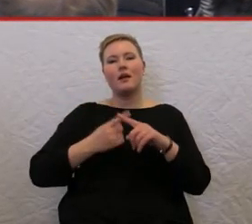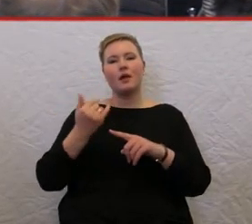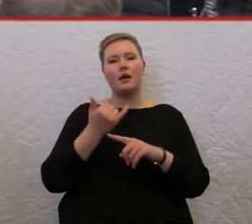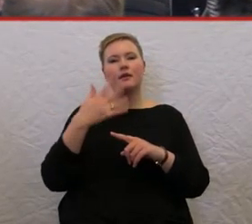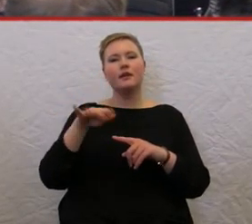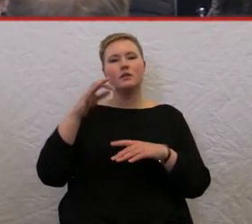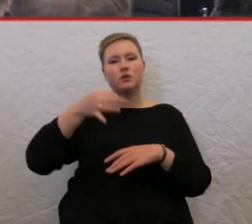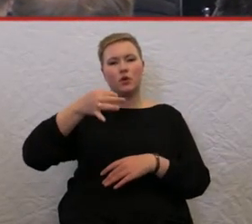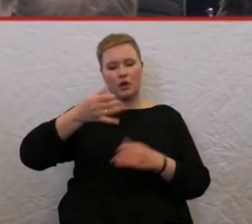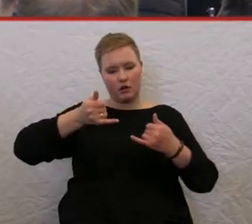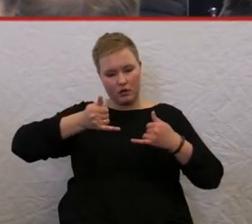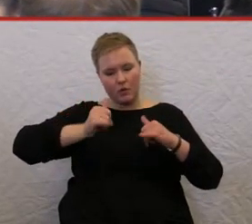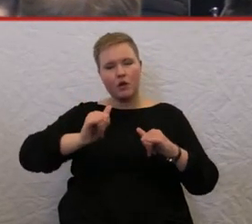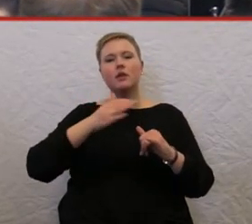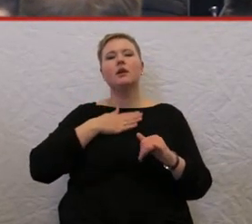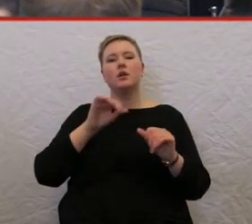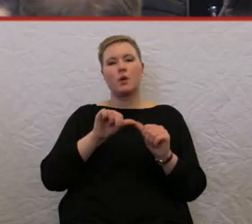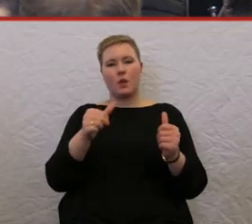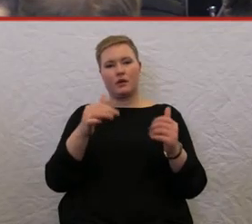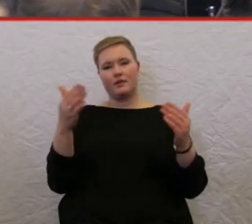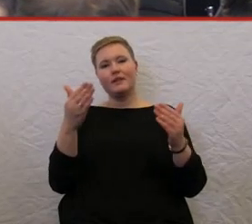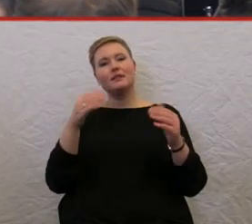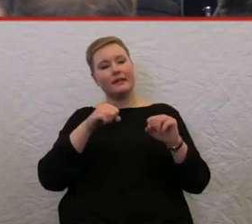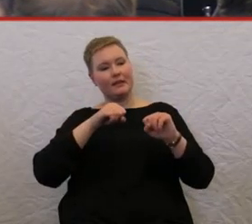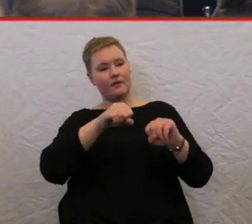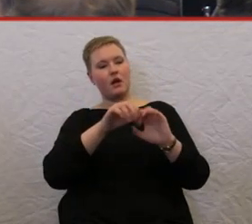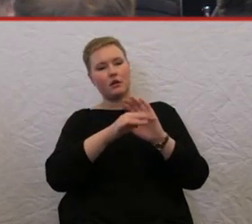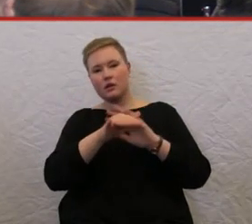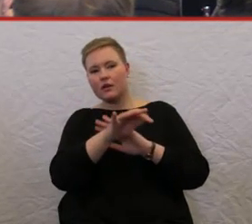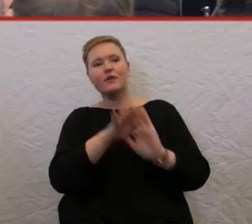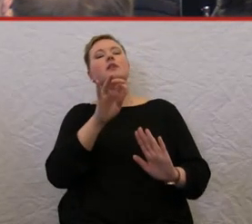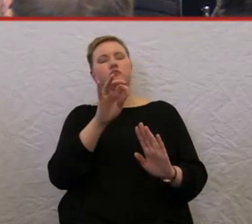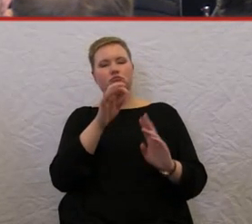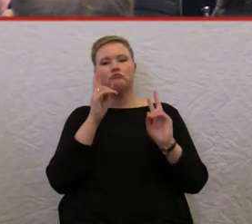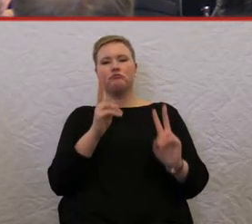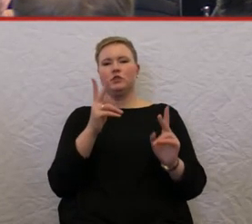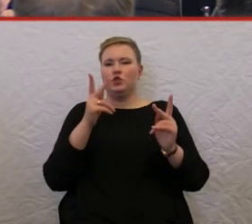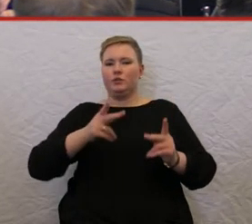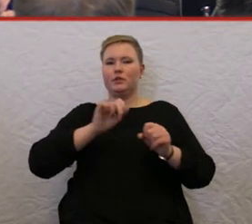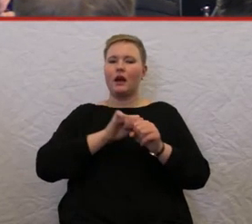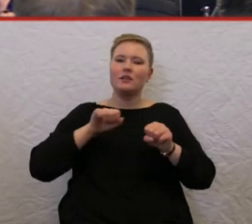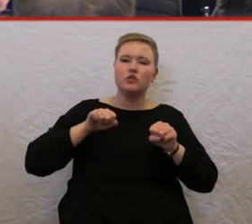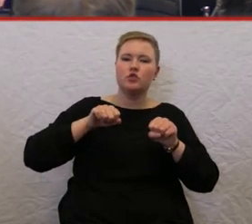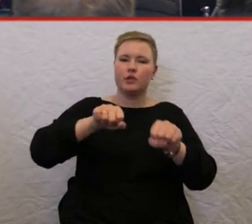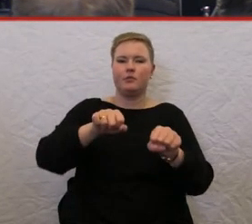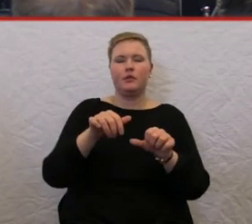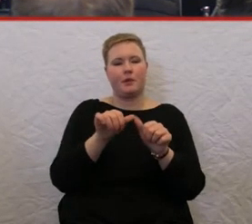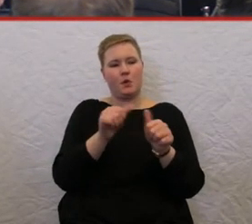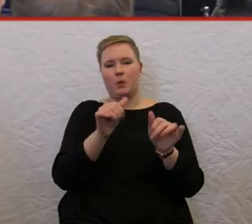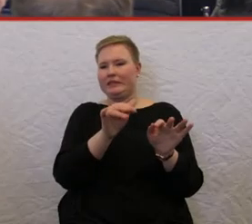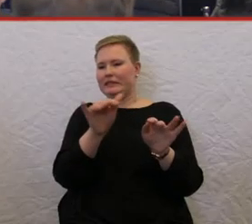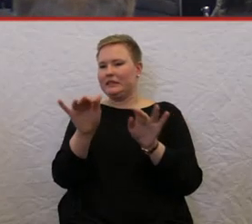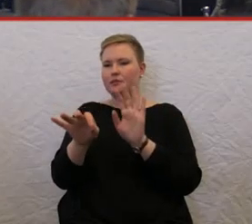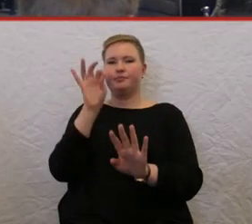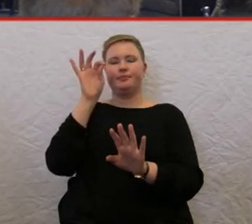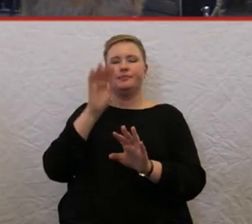Tochter geboren wurde, das Glück einen Kinderwagen zu finden, den ich dann doch irgendwie schieben konnte, aber